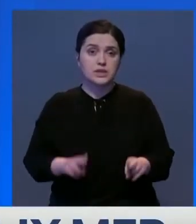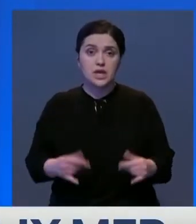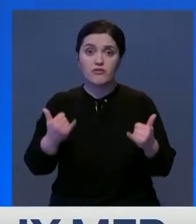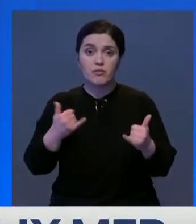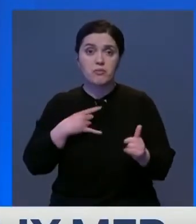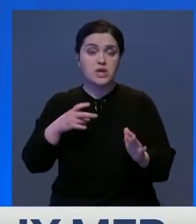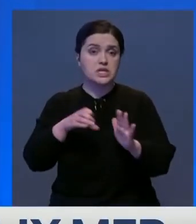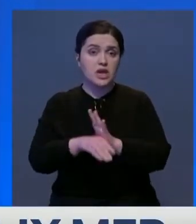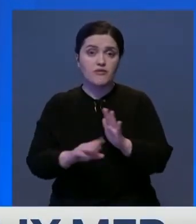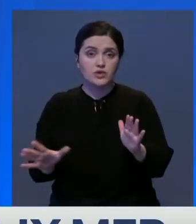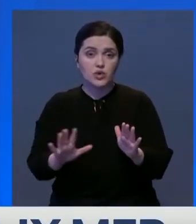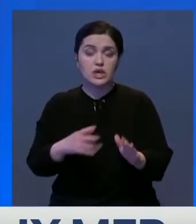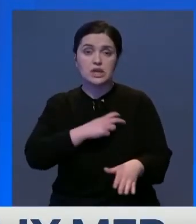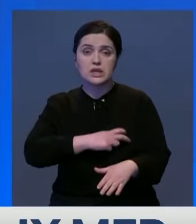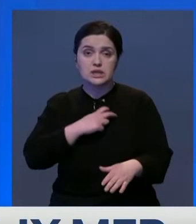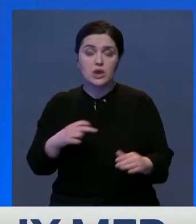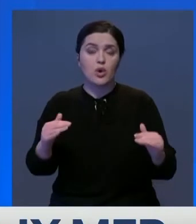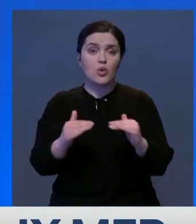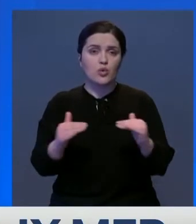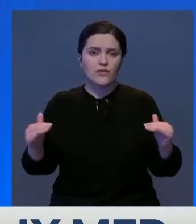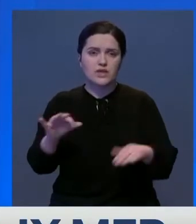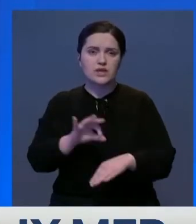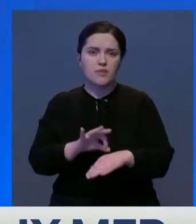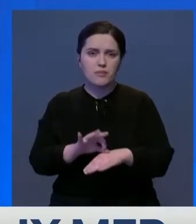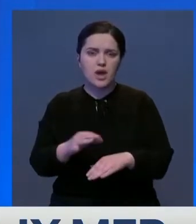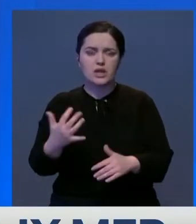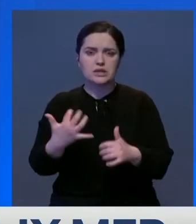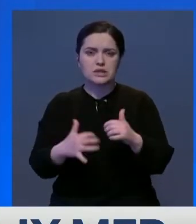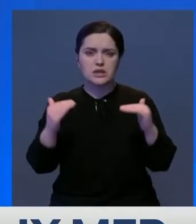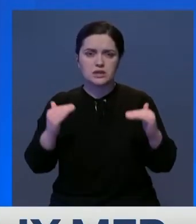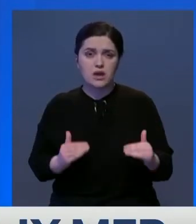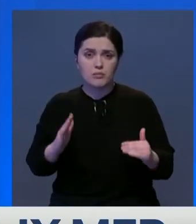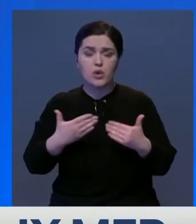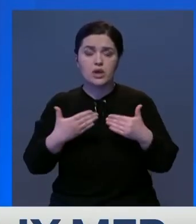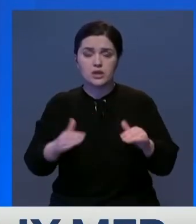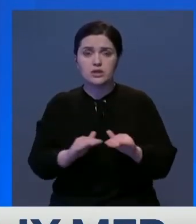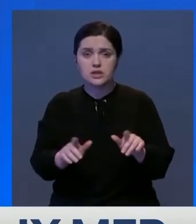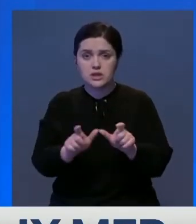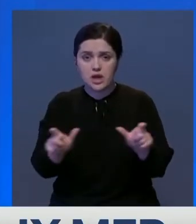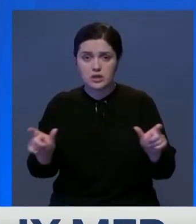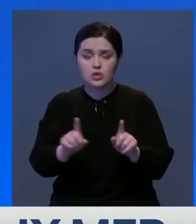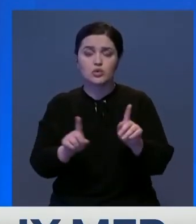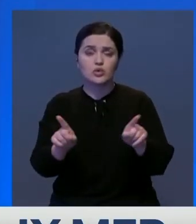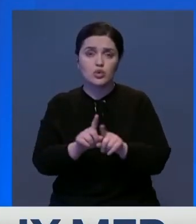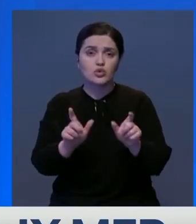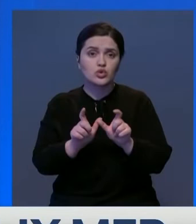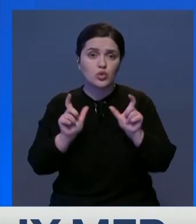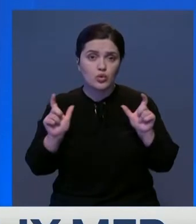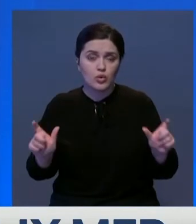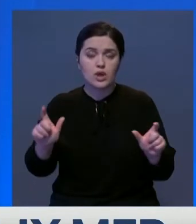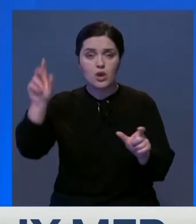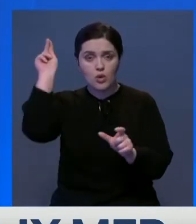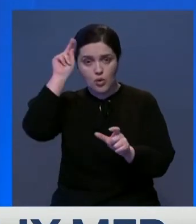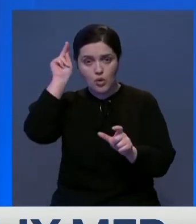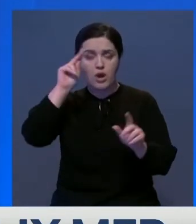зоне риска. Уровень заболеваемости ниже среднего. Во-первых, будут открыты детские сады и начальные школы. Во-вторых, возобновят работы магазины,